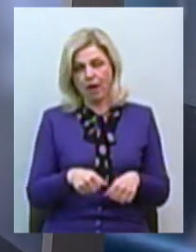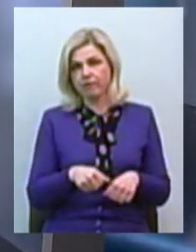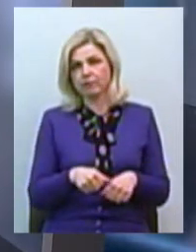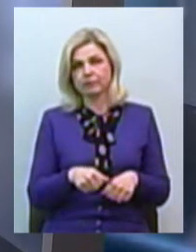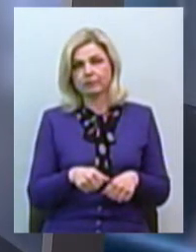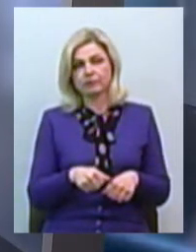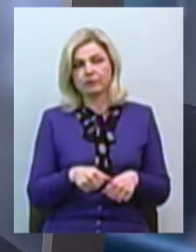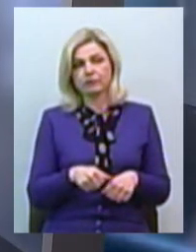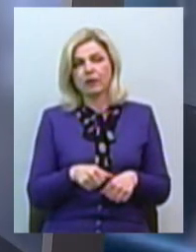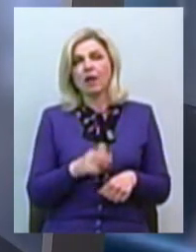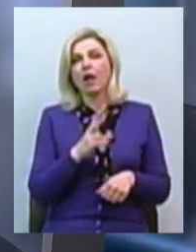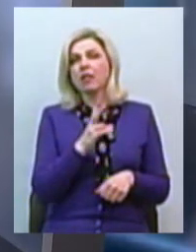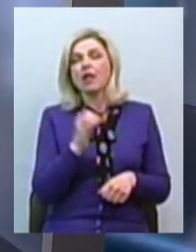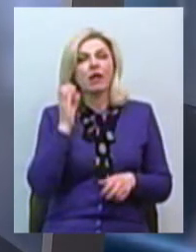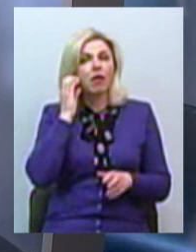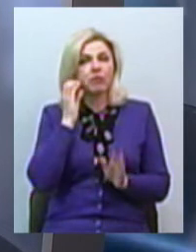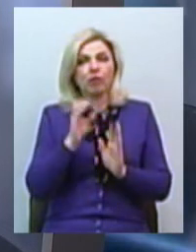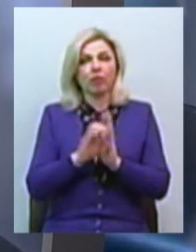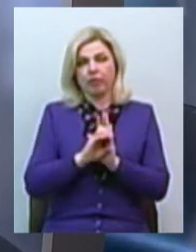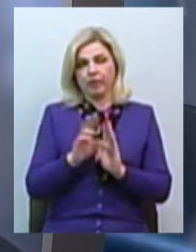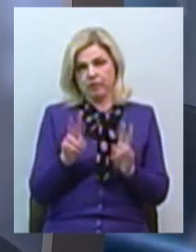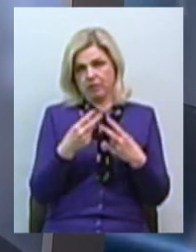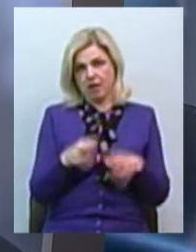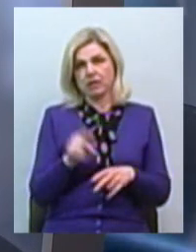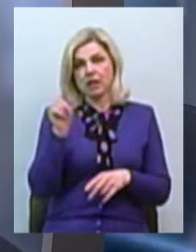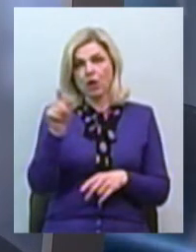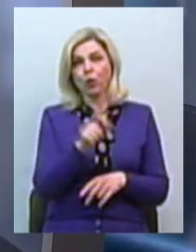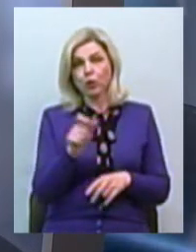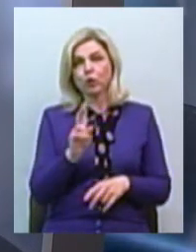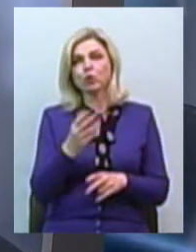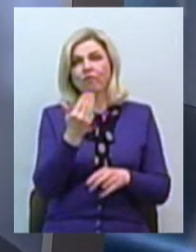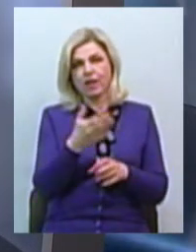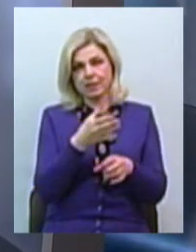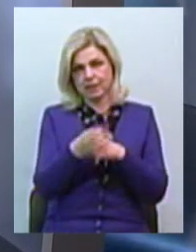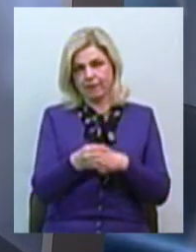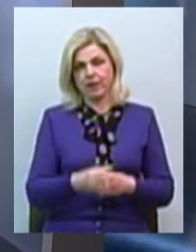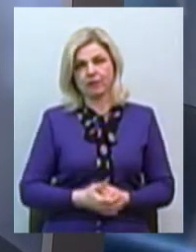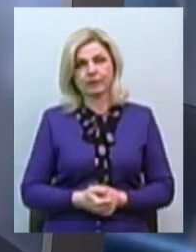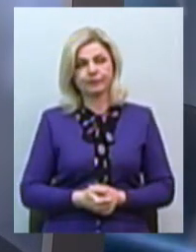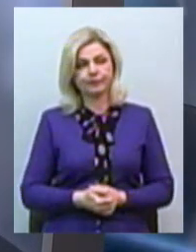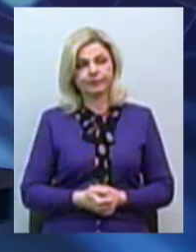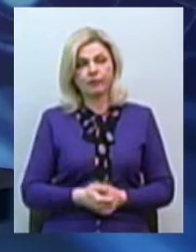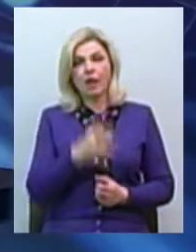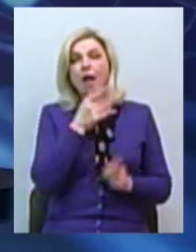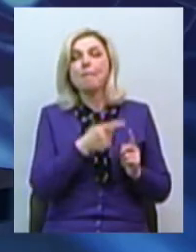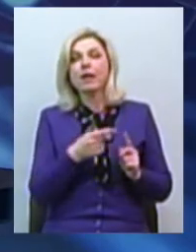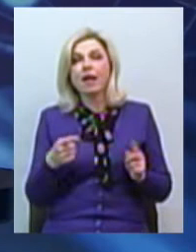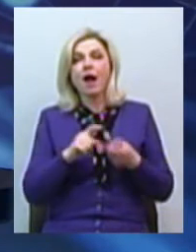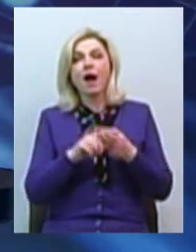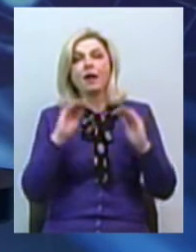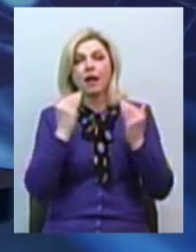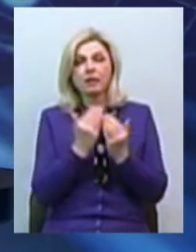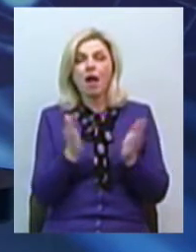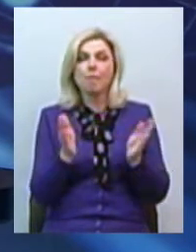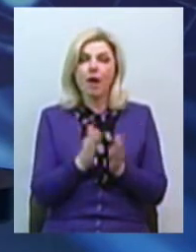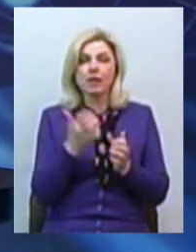і не йдіть на поводу тих осіб, які примушують вас щось робити. На період карантину мали та середній